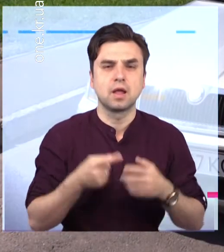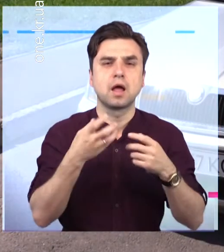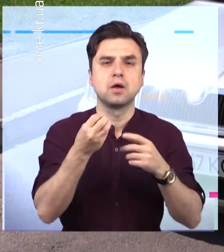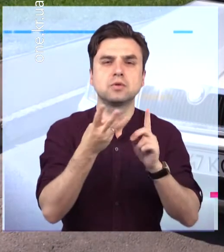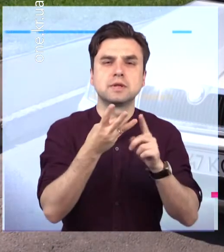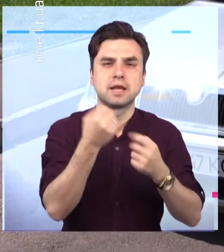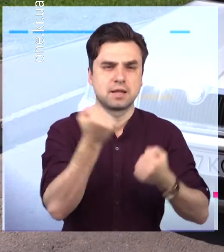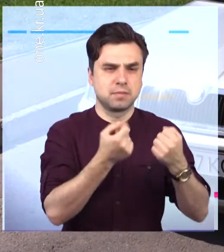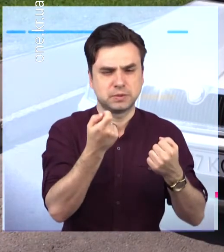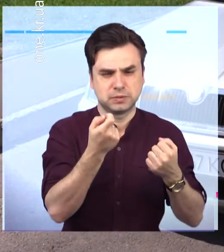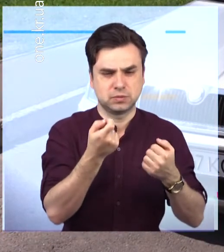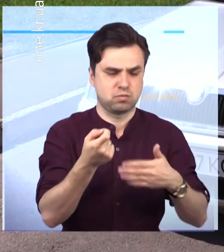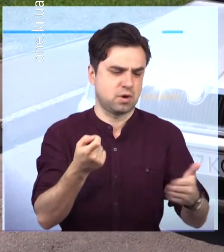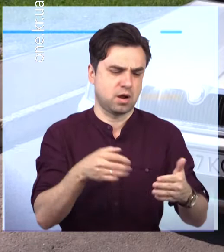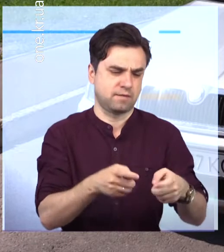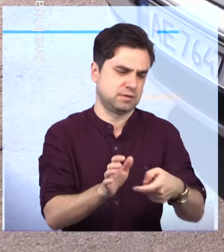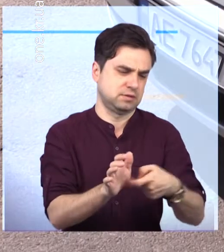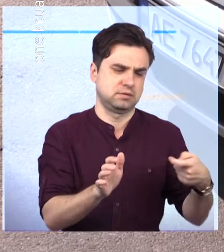незначні пошкодження крила.